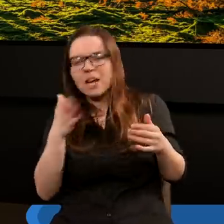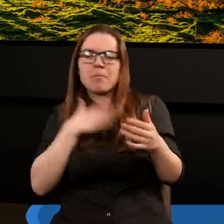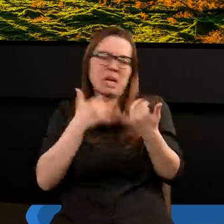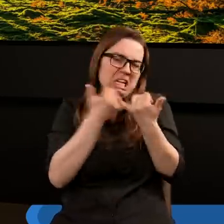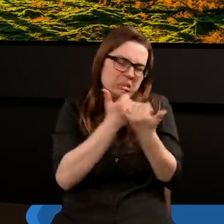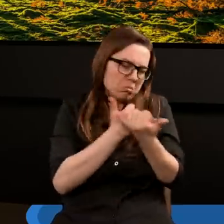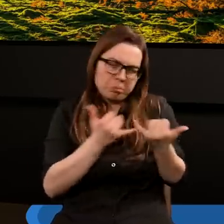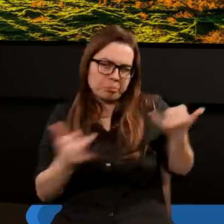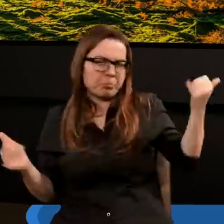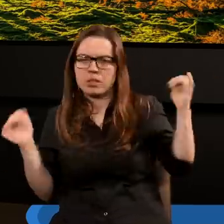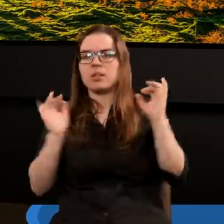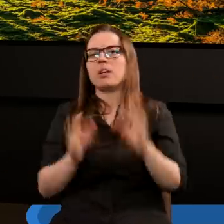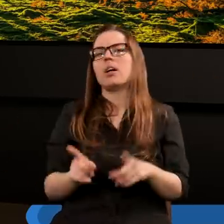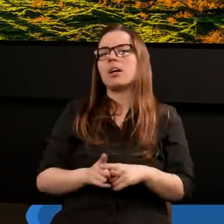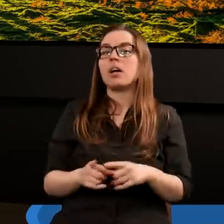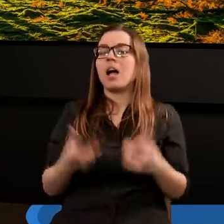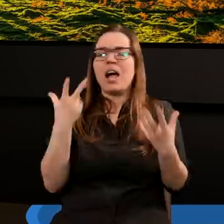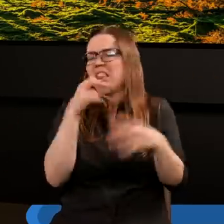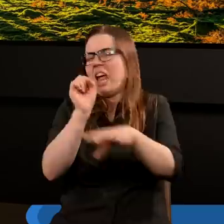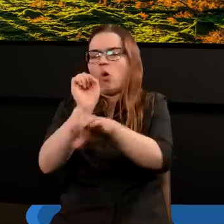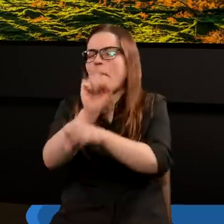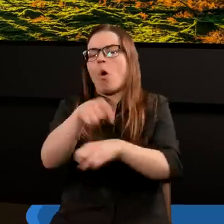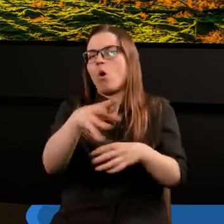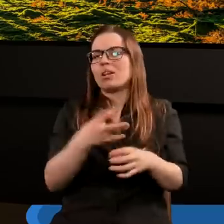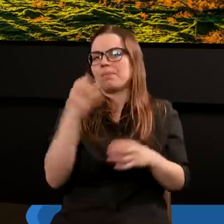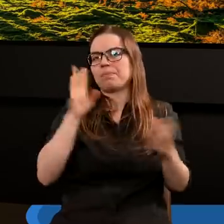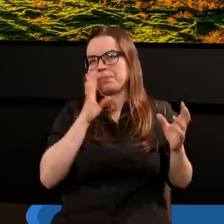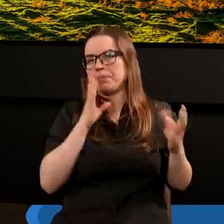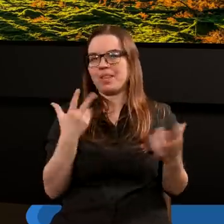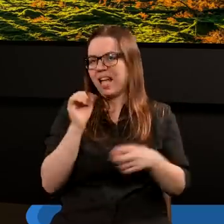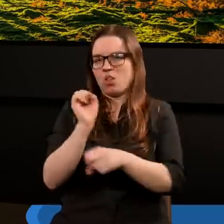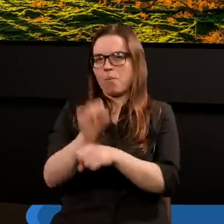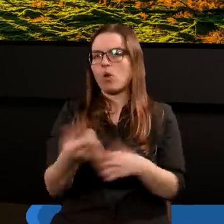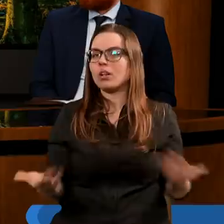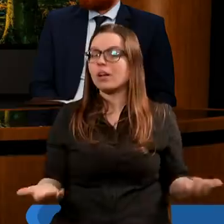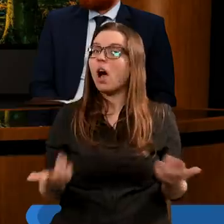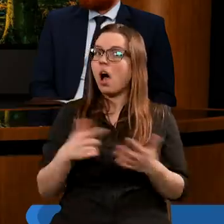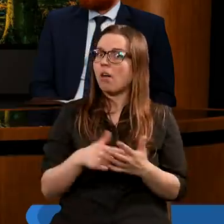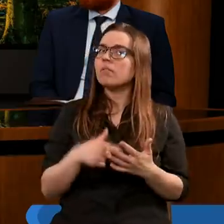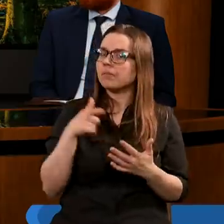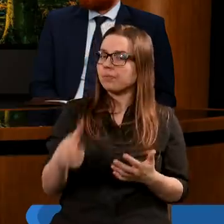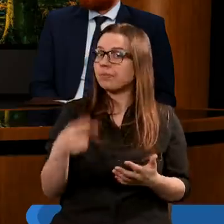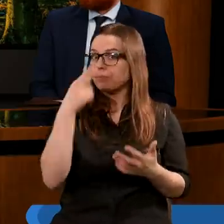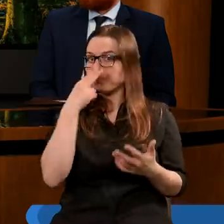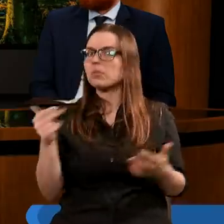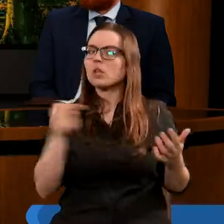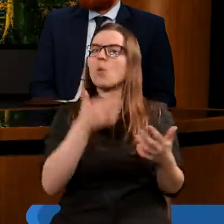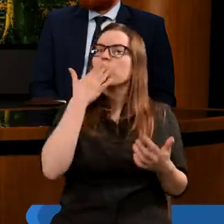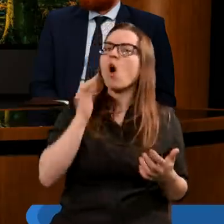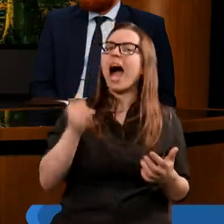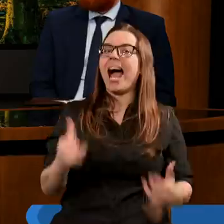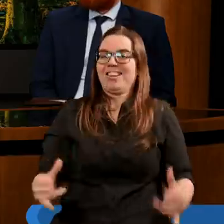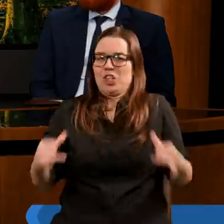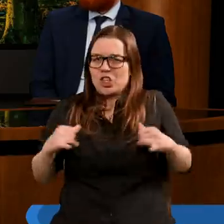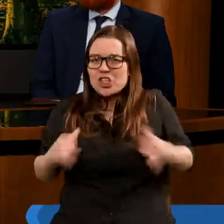i tak dalej, i tak dalej. Nie do pokonania. Nie do pokonania. Więc tutaj faktycznie musimy mówić o jakiejś